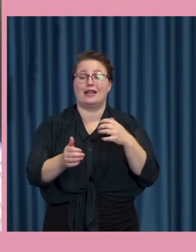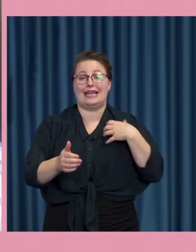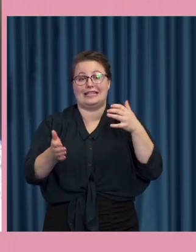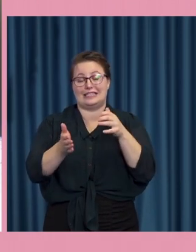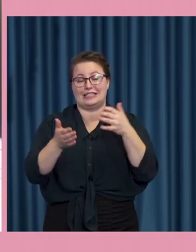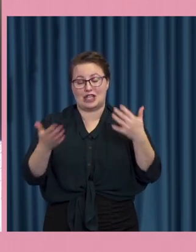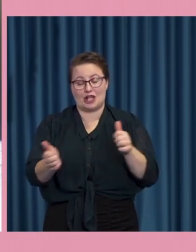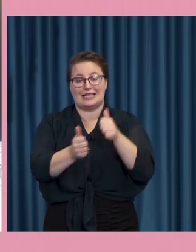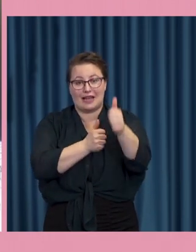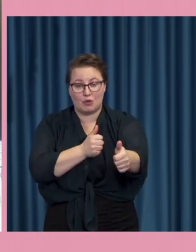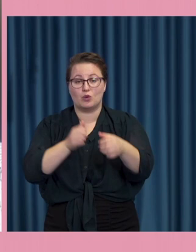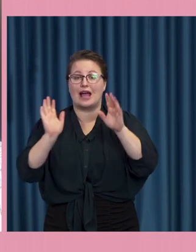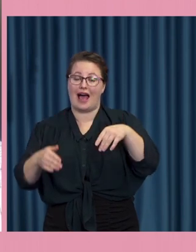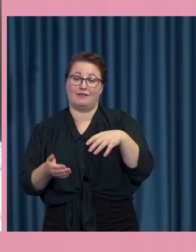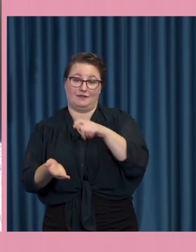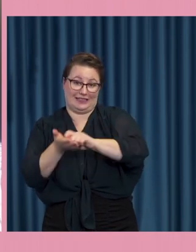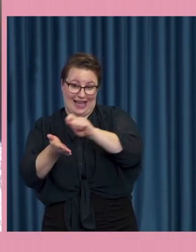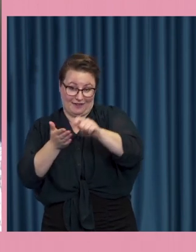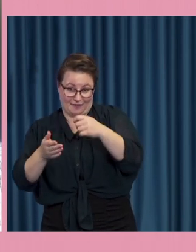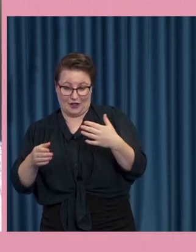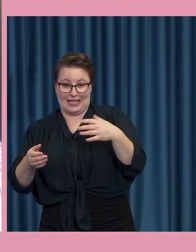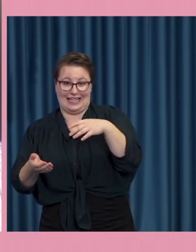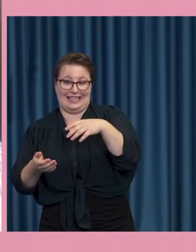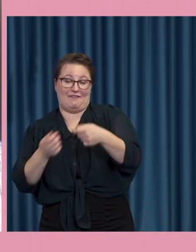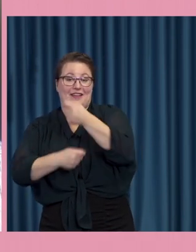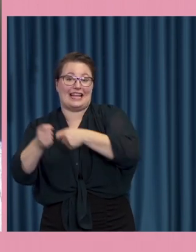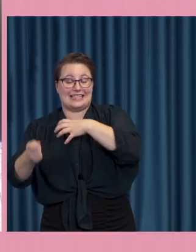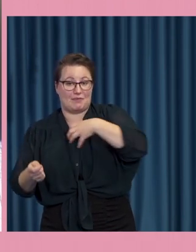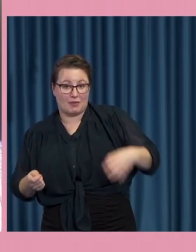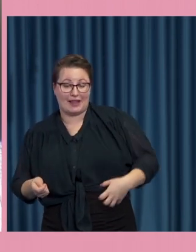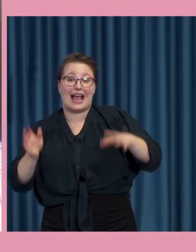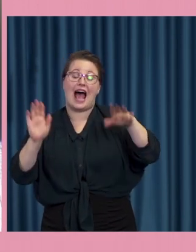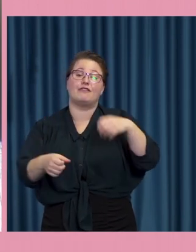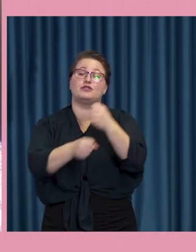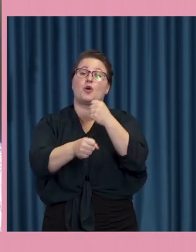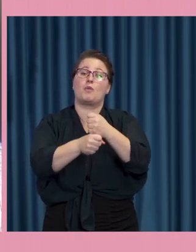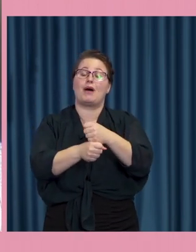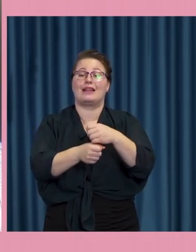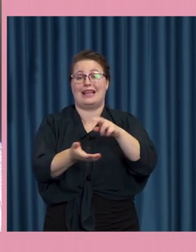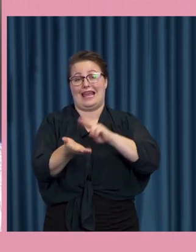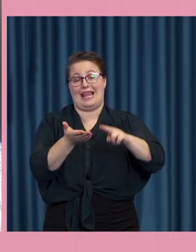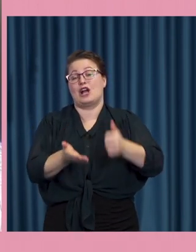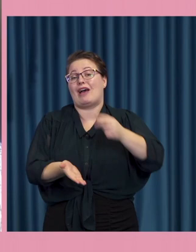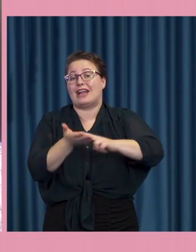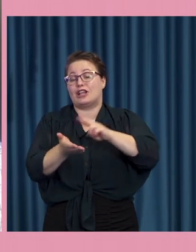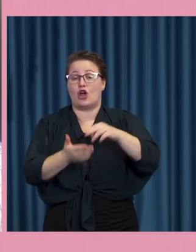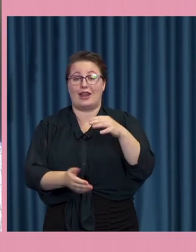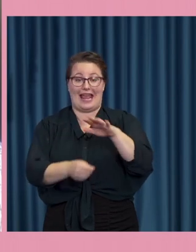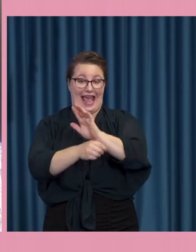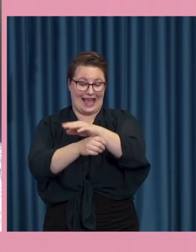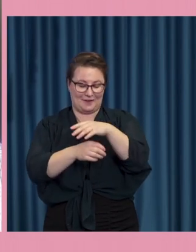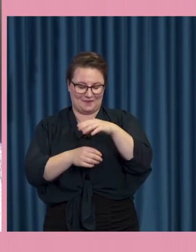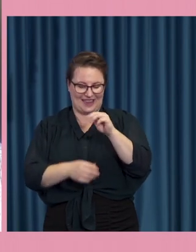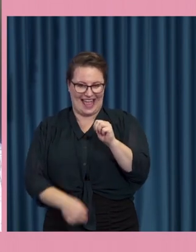statssekreterare på Finansdepartementet, för detta chefredaktör på Expressen, som gd för Svenska institutet och Olle var också ordförande i